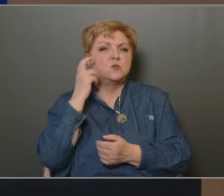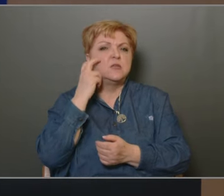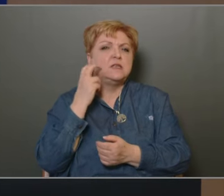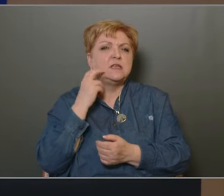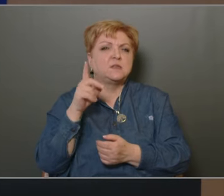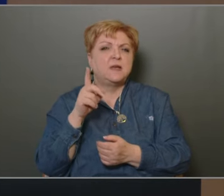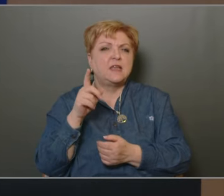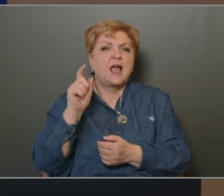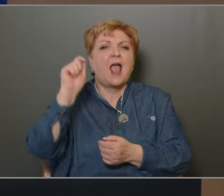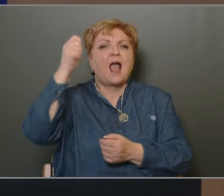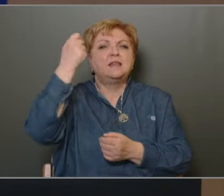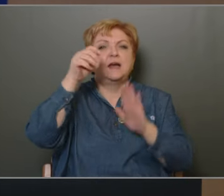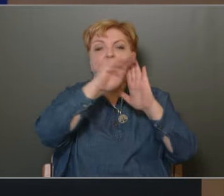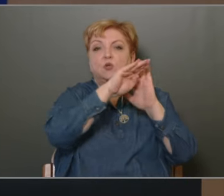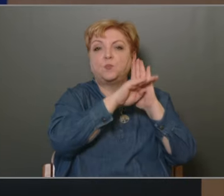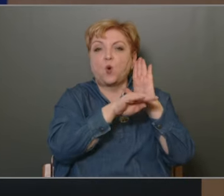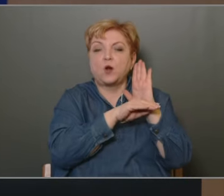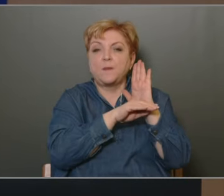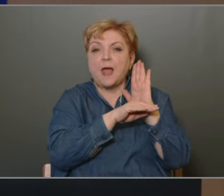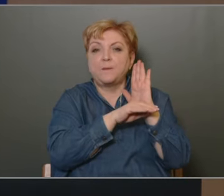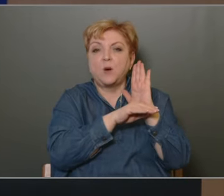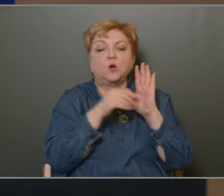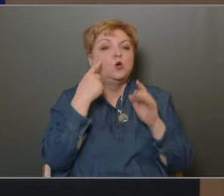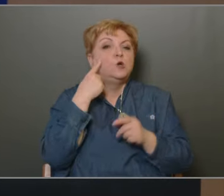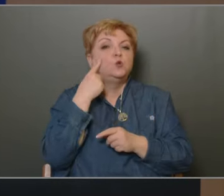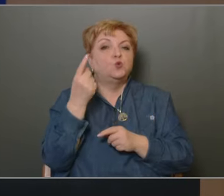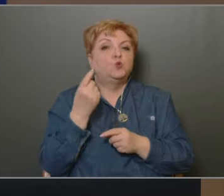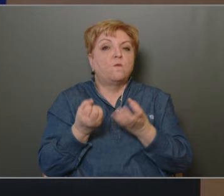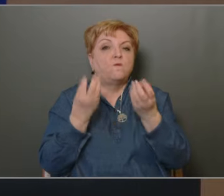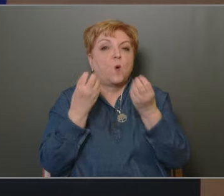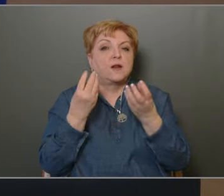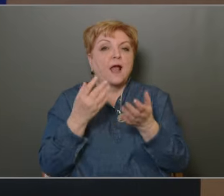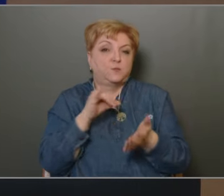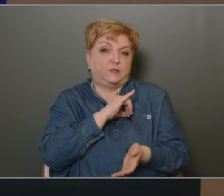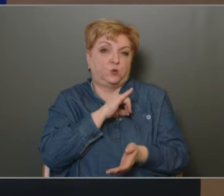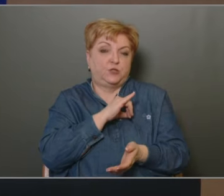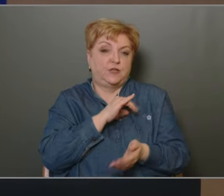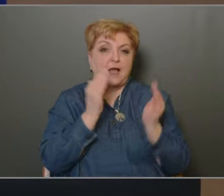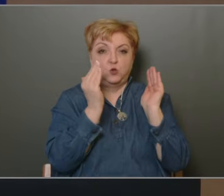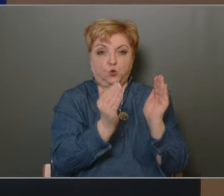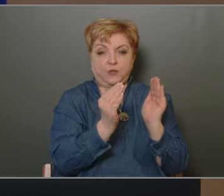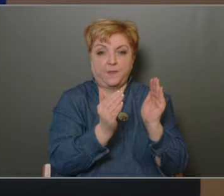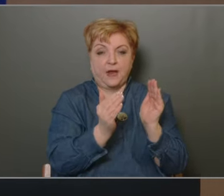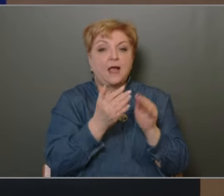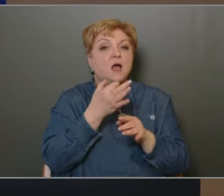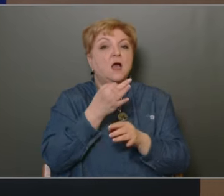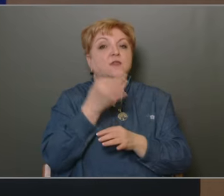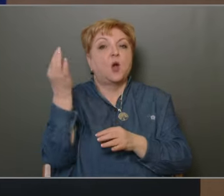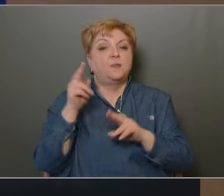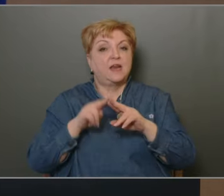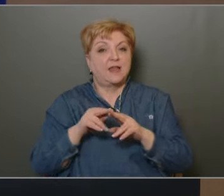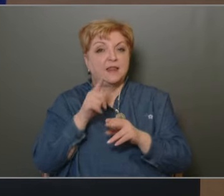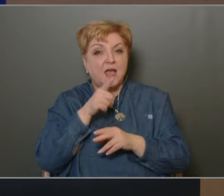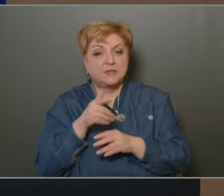intézmények energetikai programjára tudtunk forrásokat biztosítani az első ütemre, és napi rend lesz ma